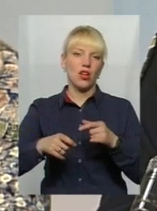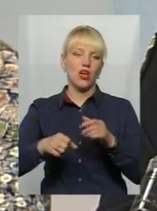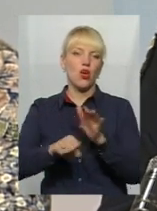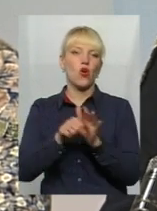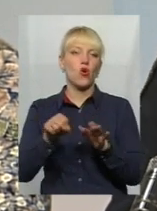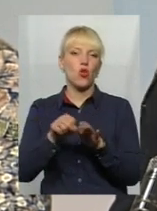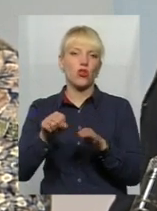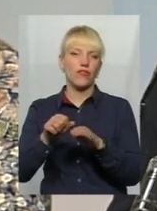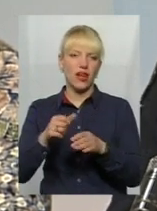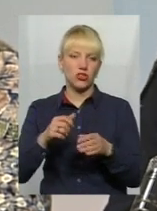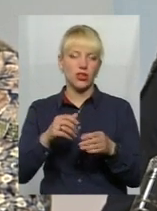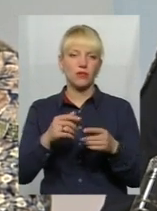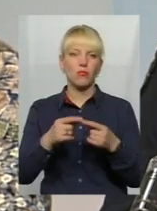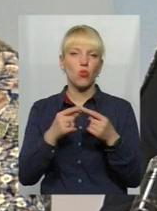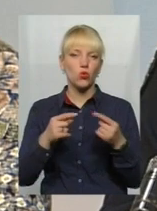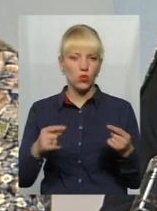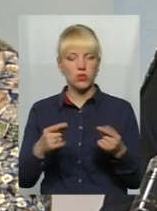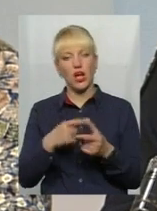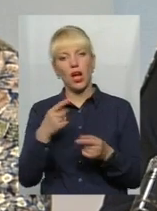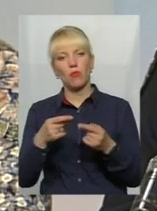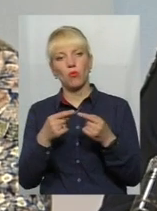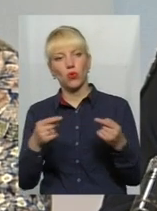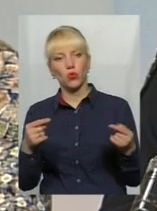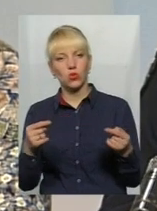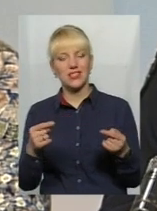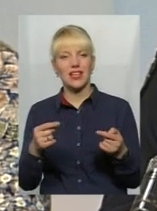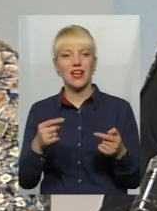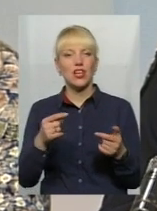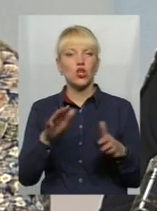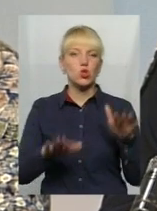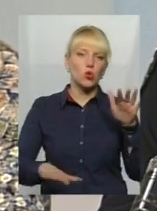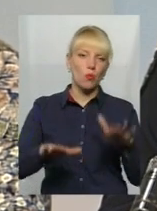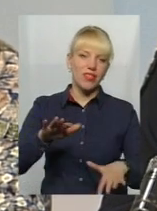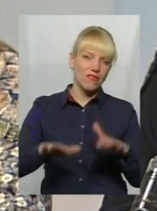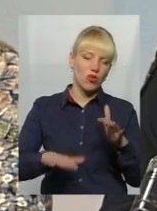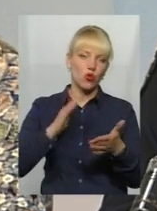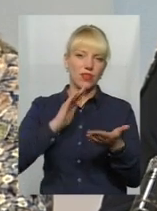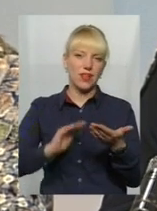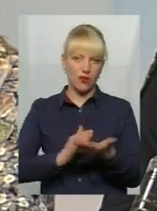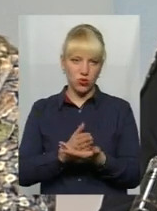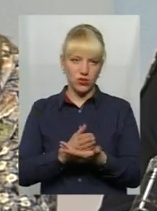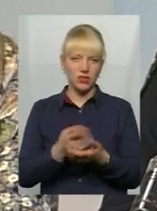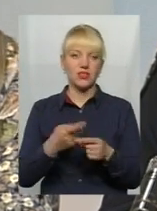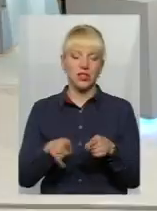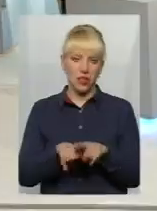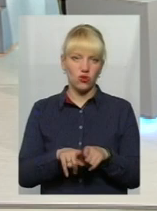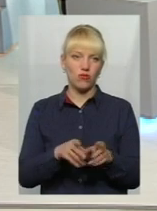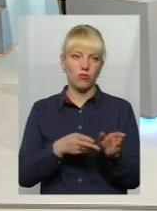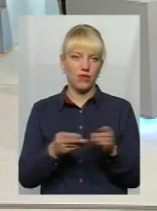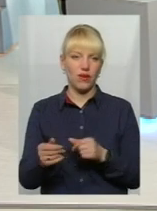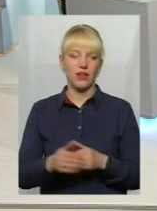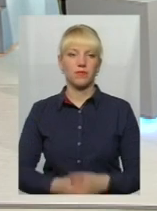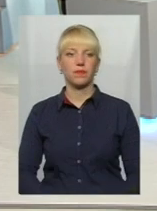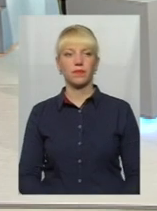або ж товарів сумнівної якості. Це також один із чинників, який впливає на це. Дякую. Пані